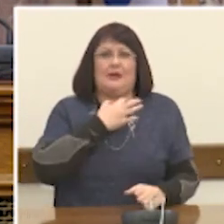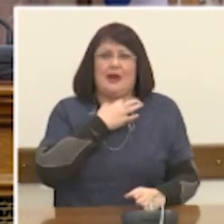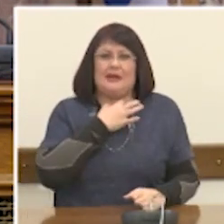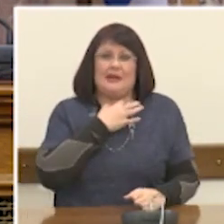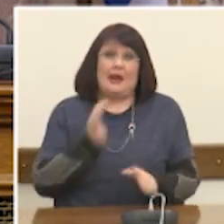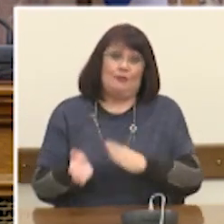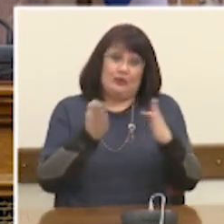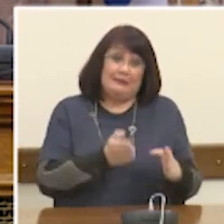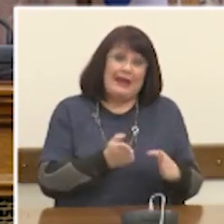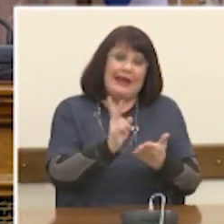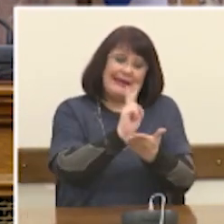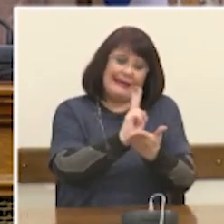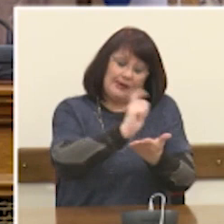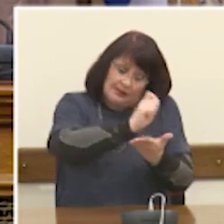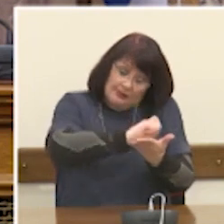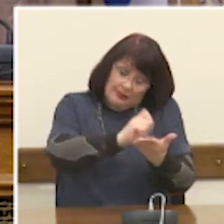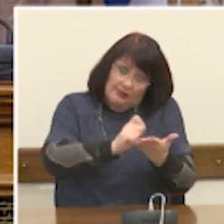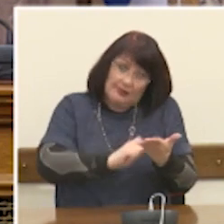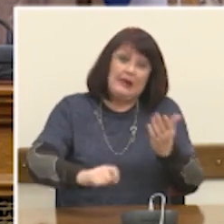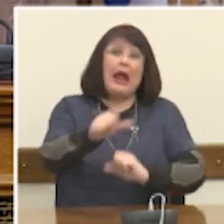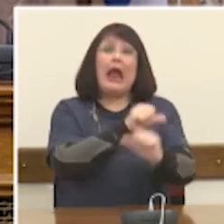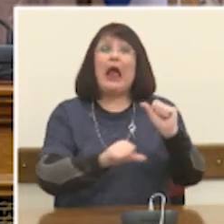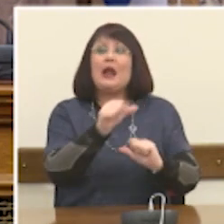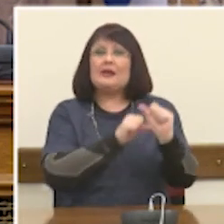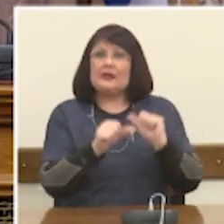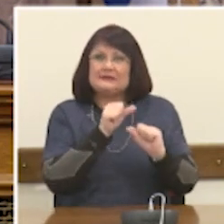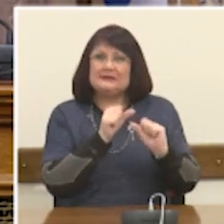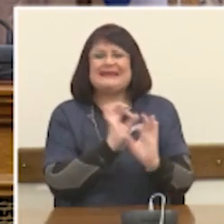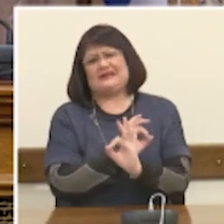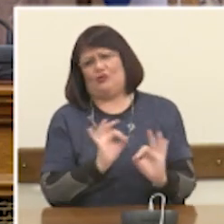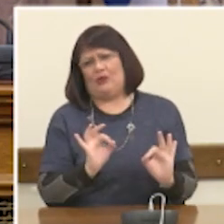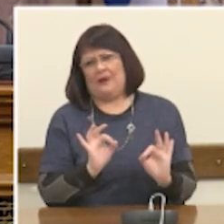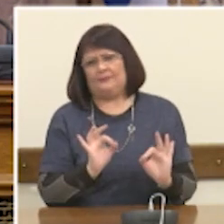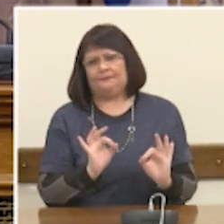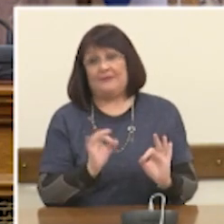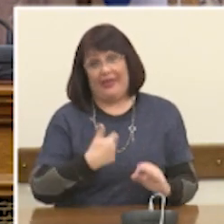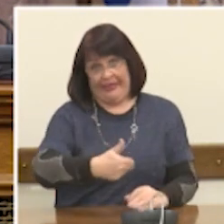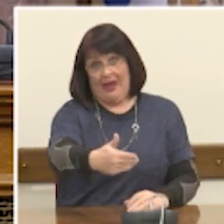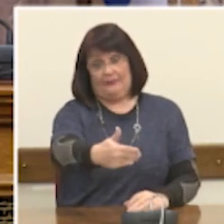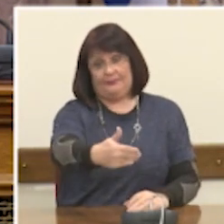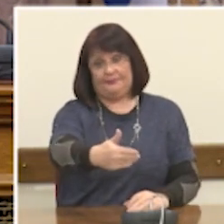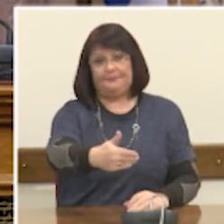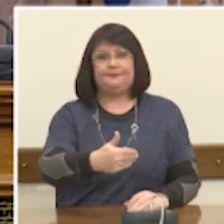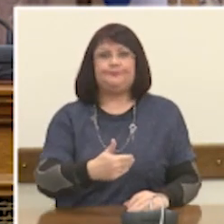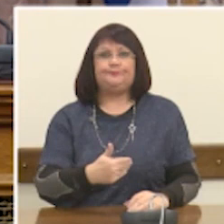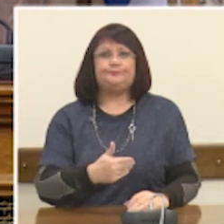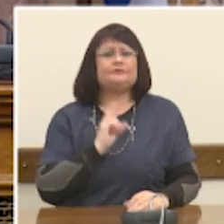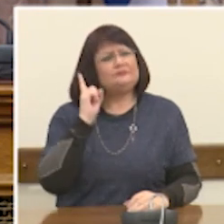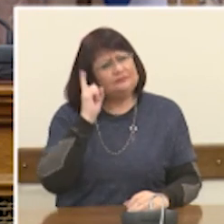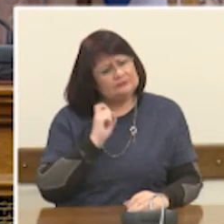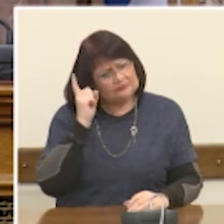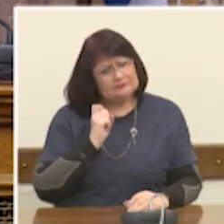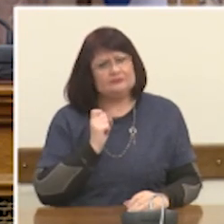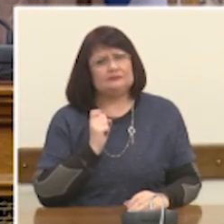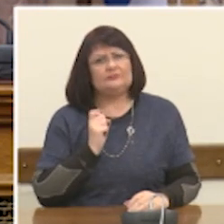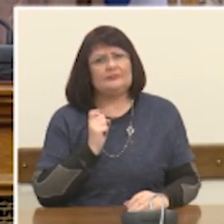χαρτογραφίσουμε αλλαγές που με απόλυτα βεβαιότητα έρχονται, πράγματα τα οποία ξέρουμε με